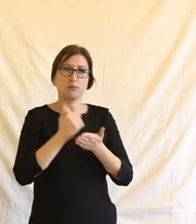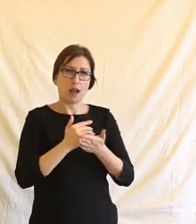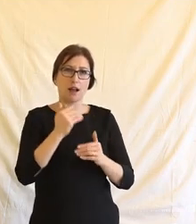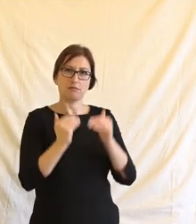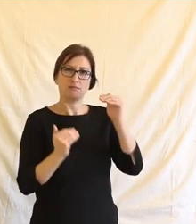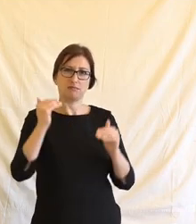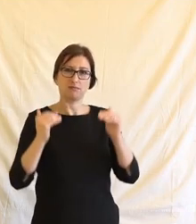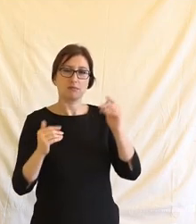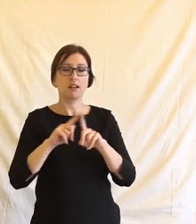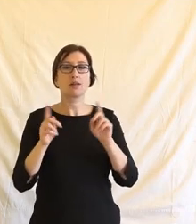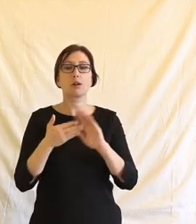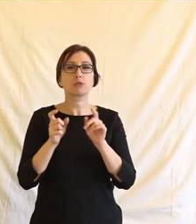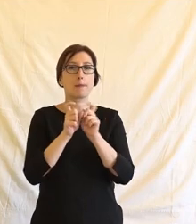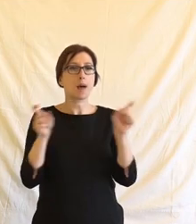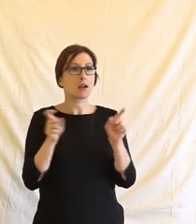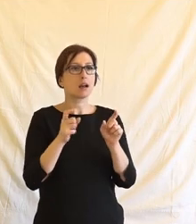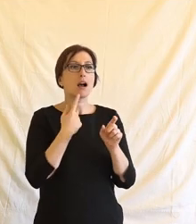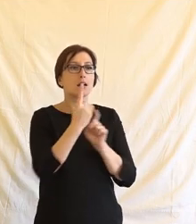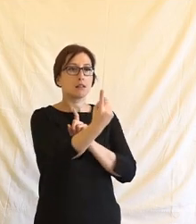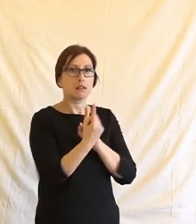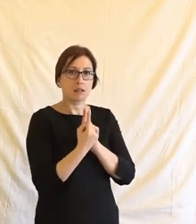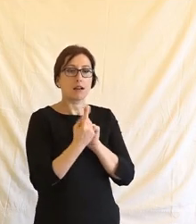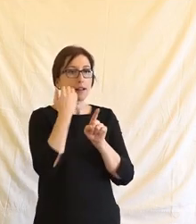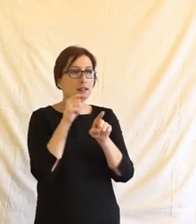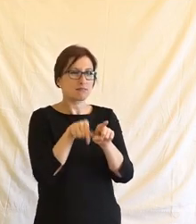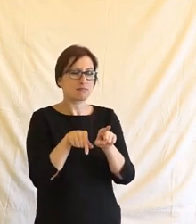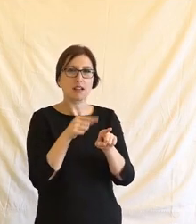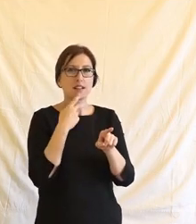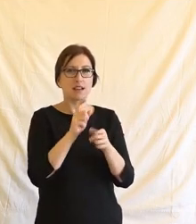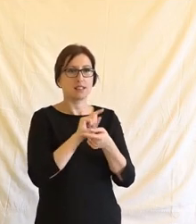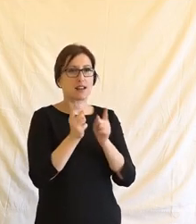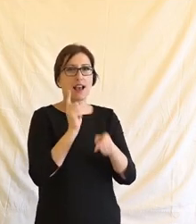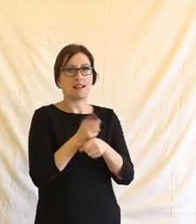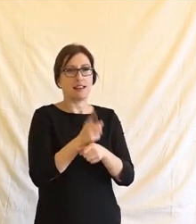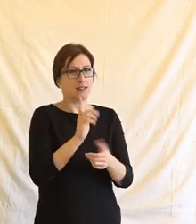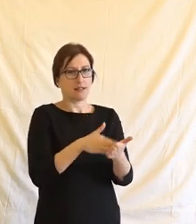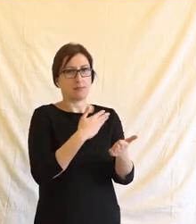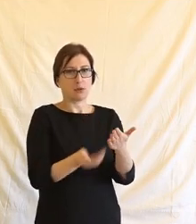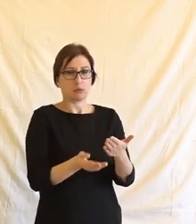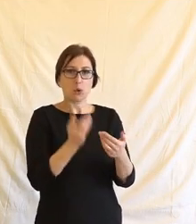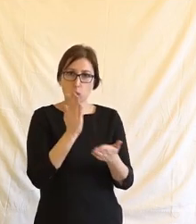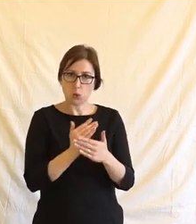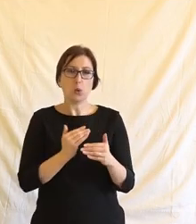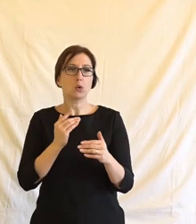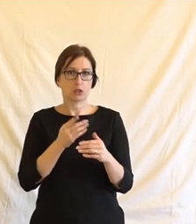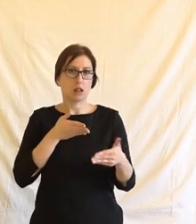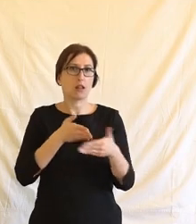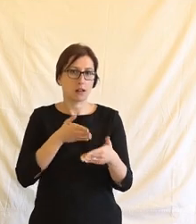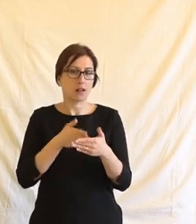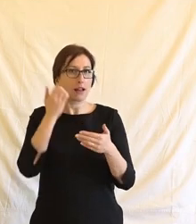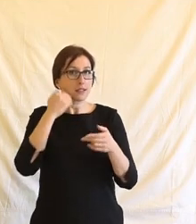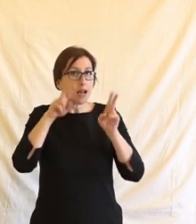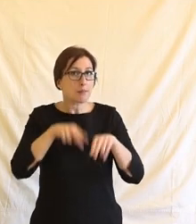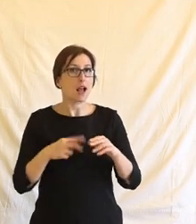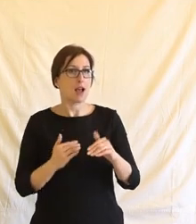banky nebudou chtít s některými skupinami občanů jednat jako s klienty, tak tam to může narážet na lidské